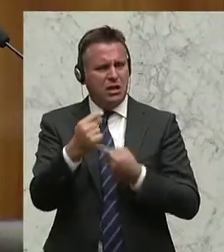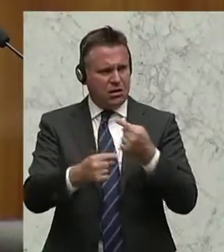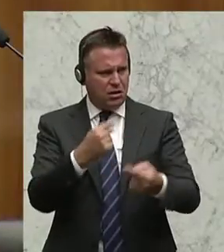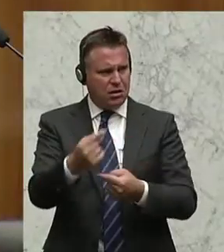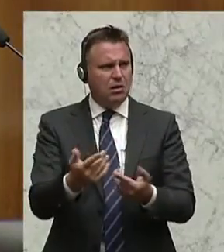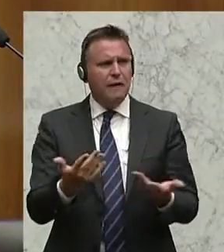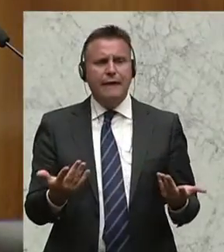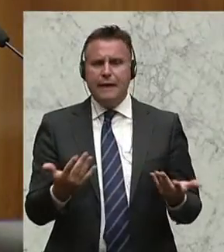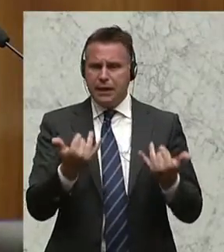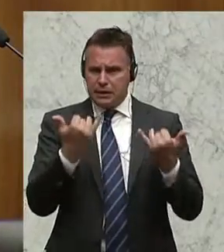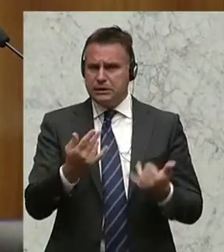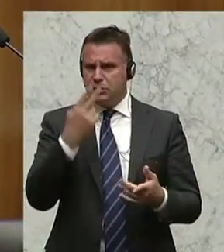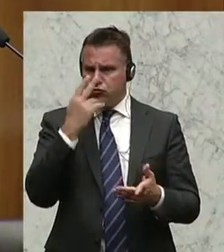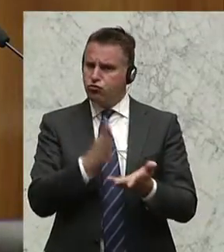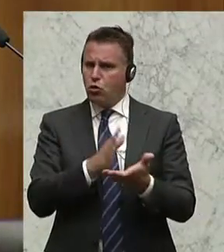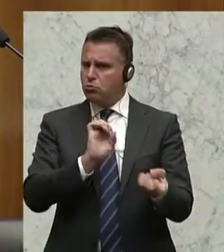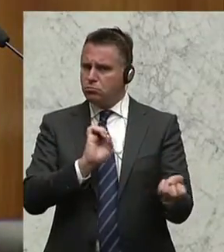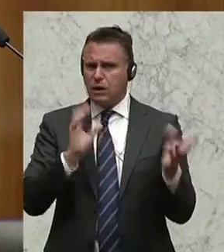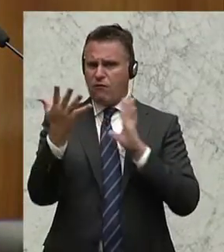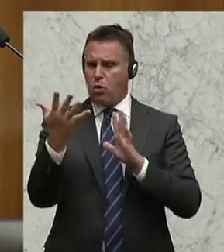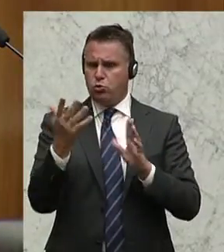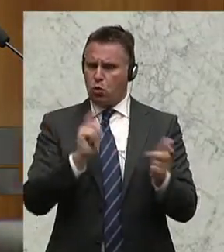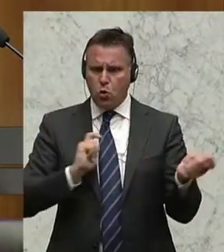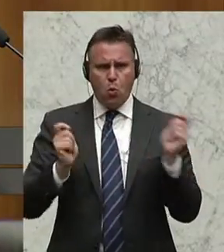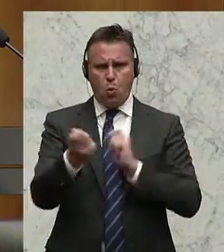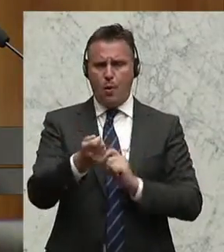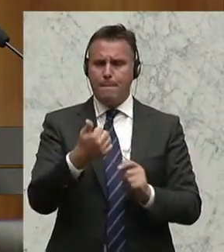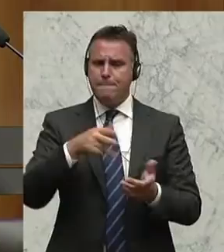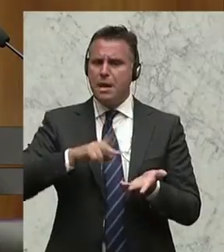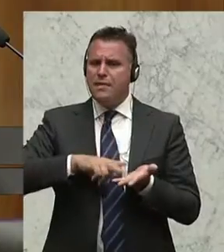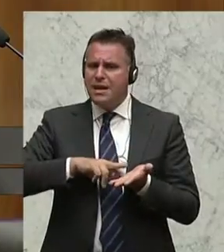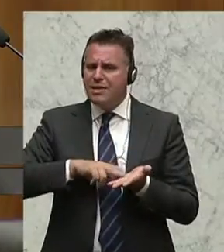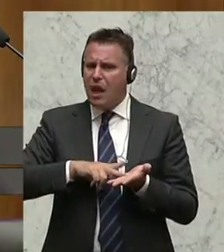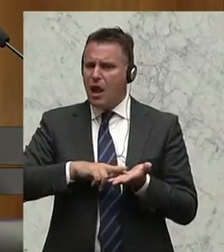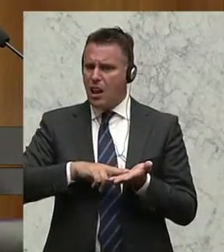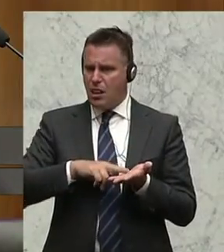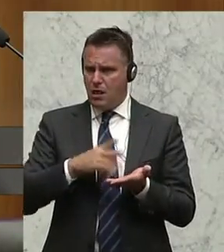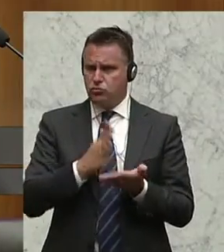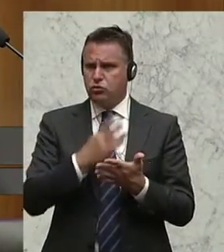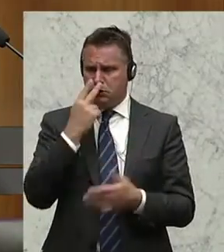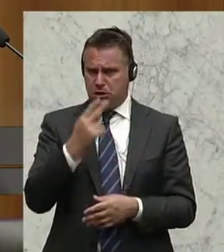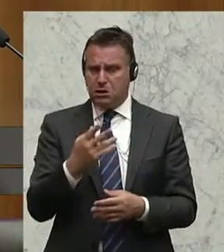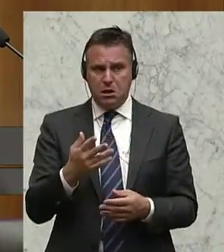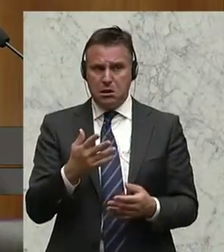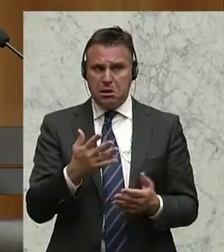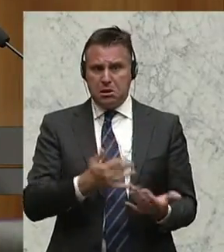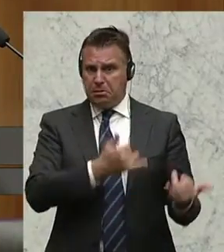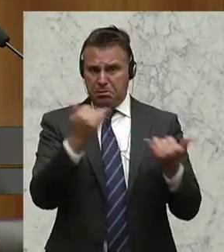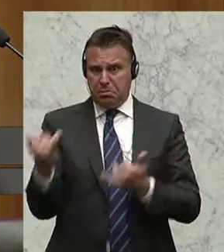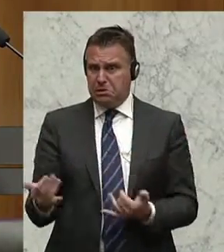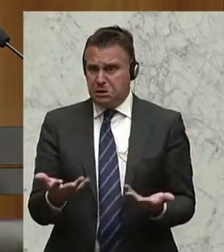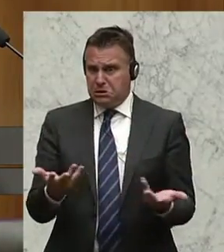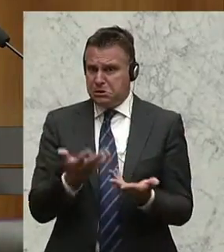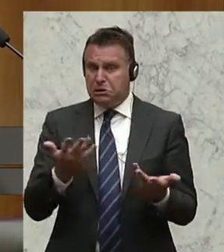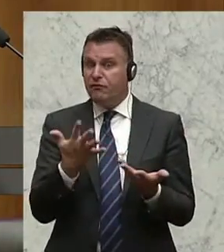erleben eigentlich so etwas wie eine Revolution in vielen Bereichen. Wir erleben eine Digitalisierung, die bis jetzt überhaupt nicht in ihren ganzen